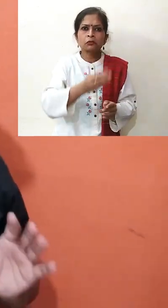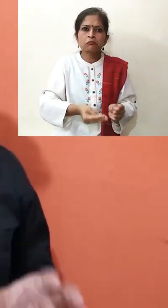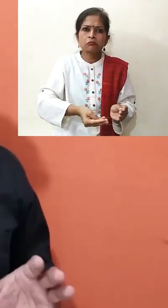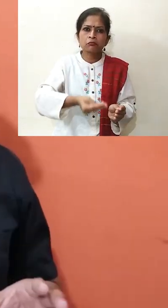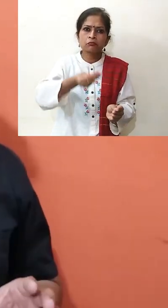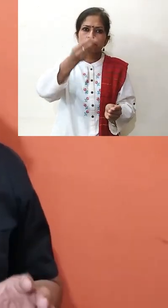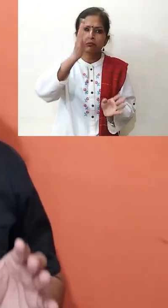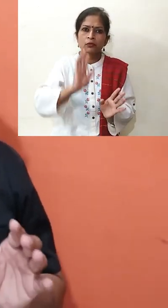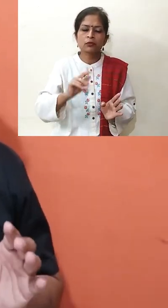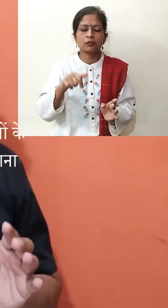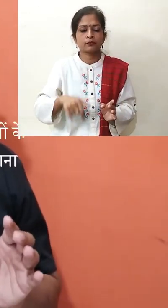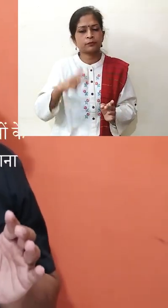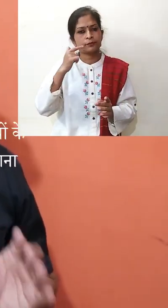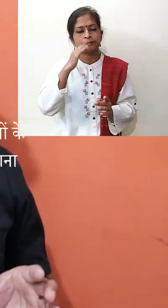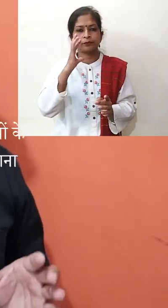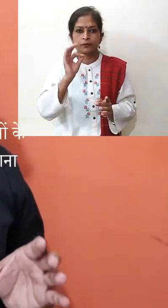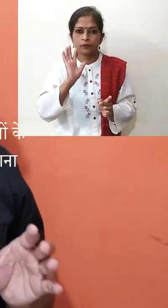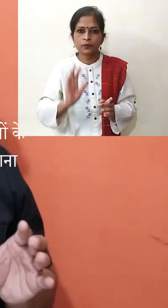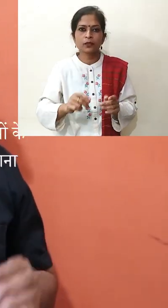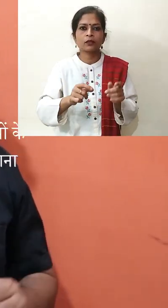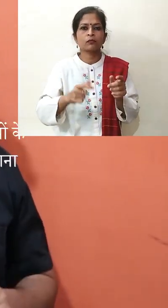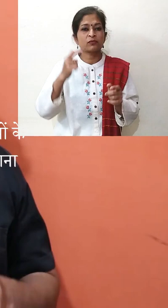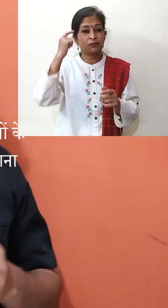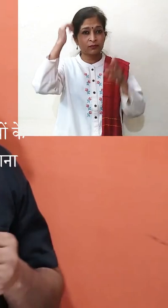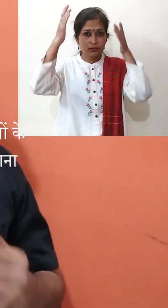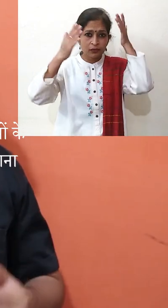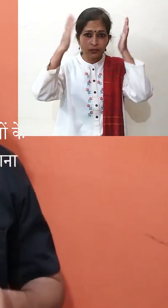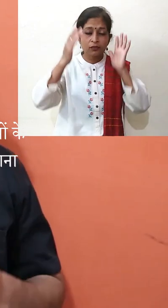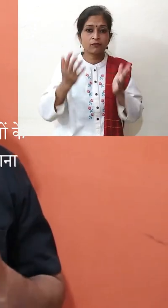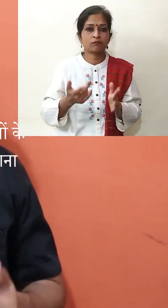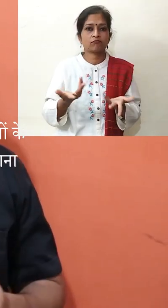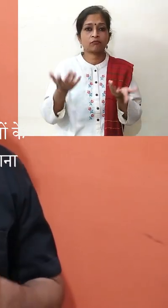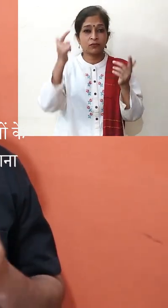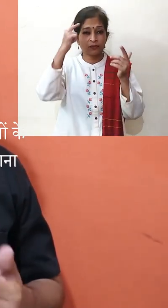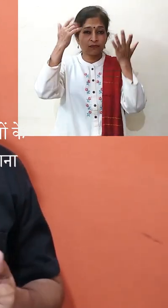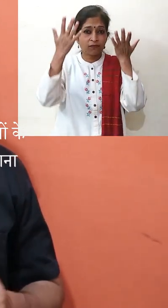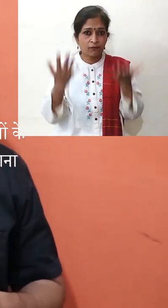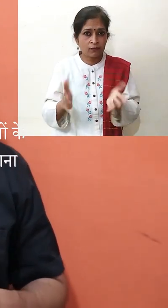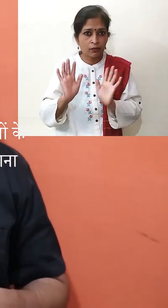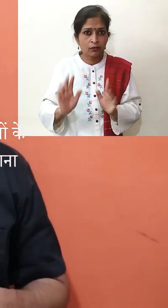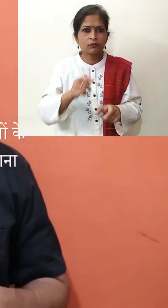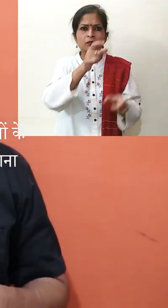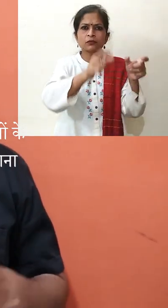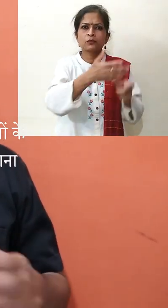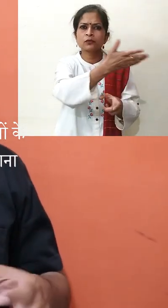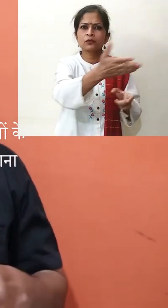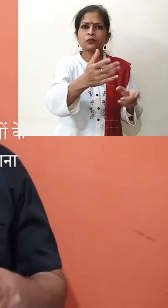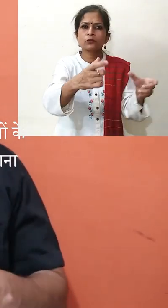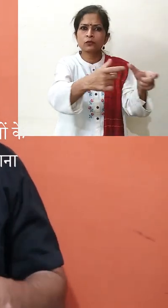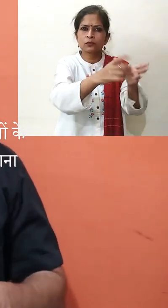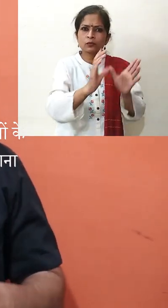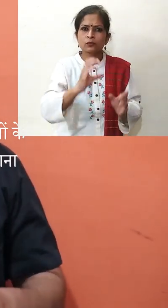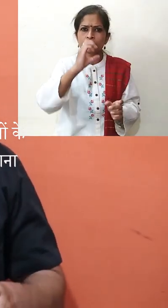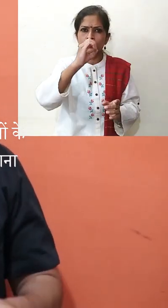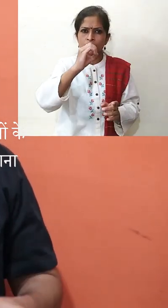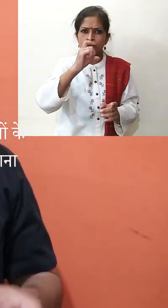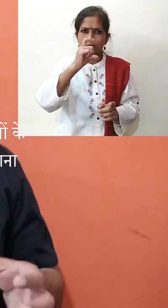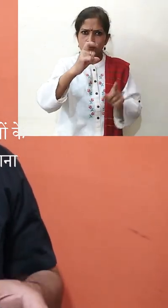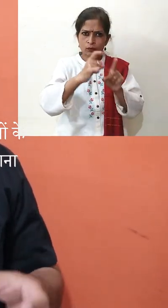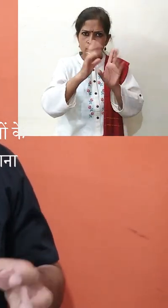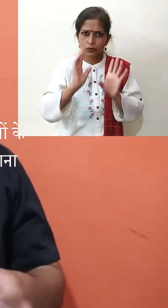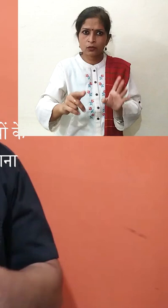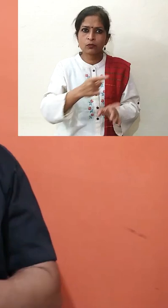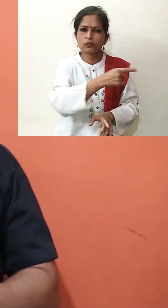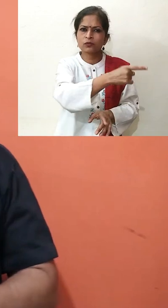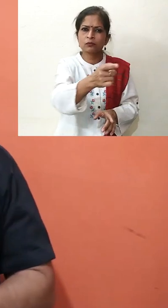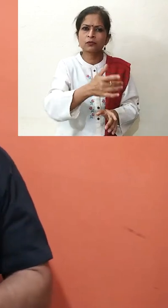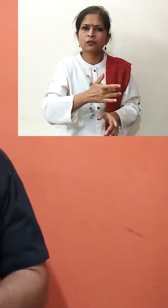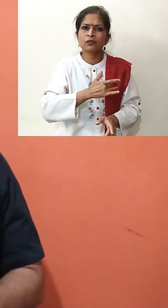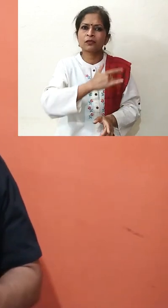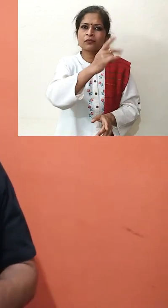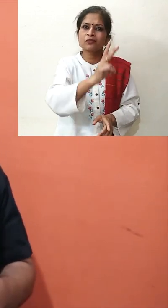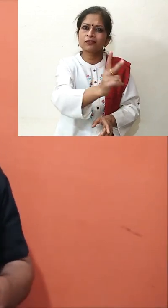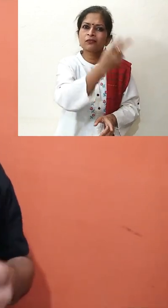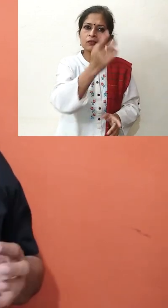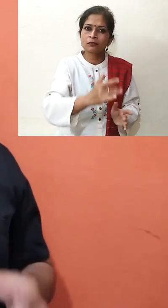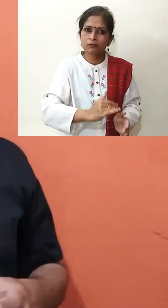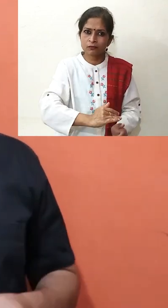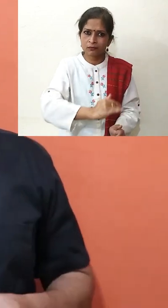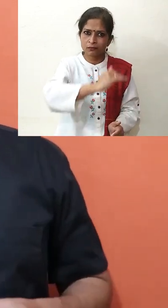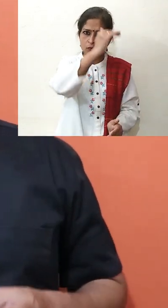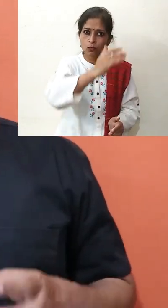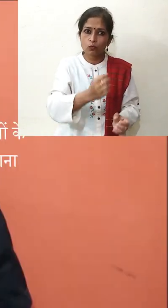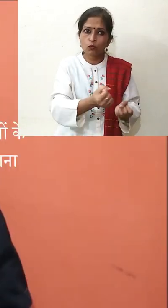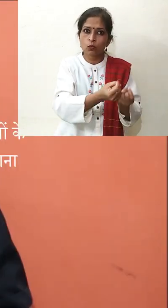हैं।